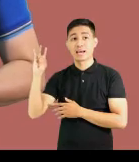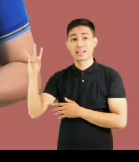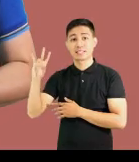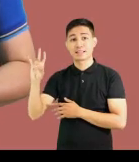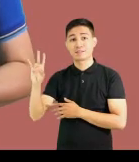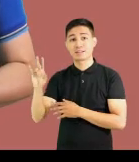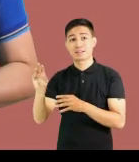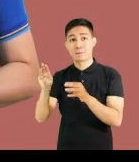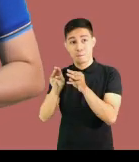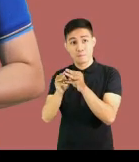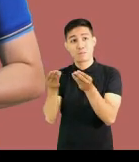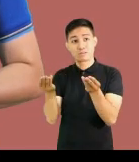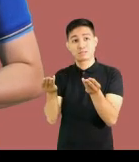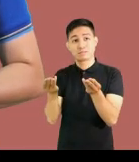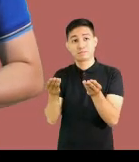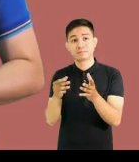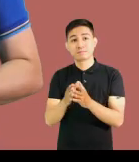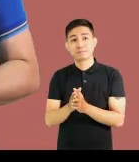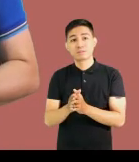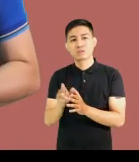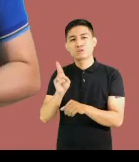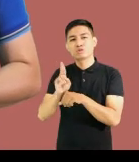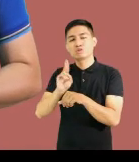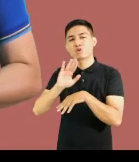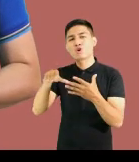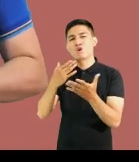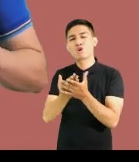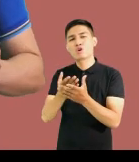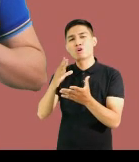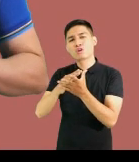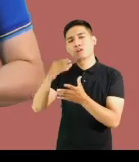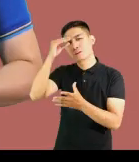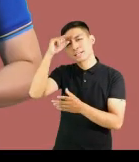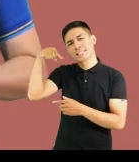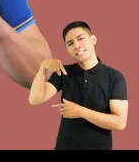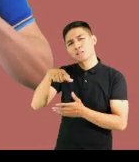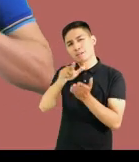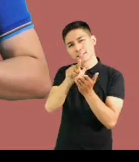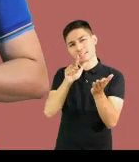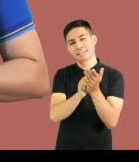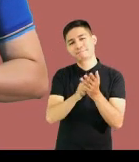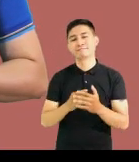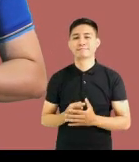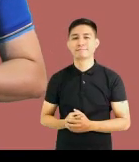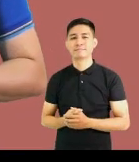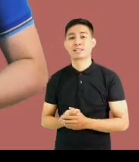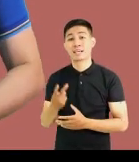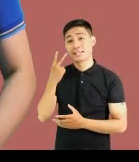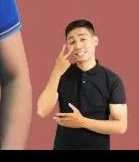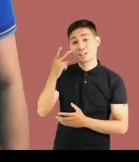ng iyong self-learning module. Gamitin ang kaalaman na nagtutunan ninyo dito sa ating araling.